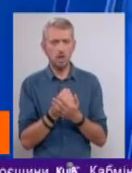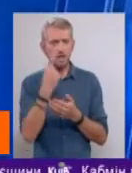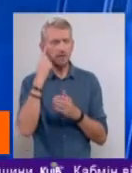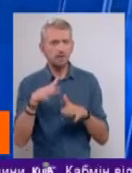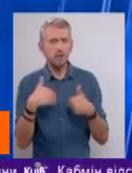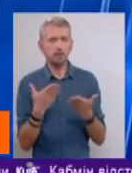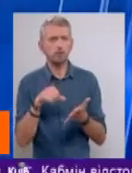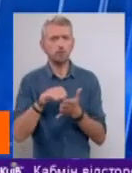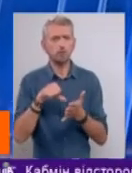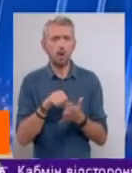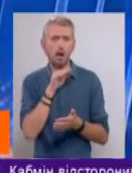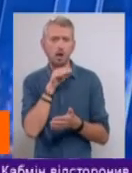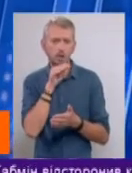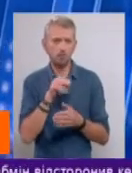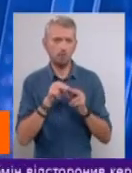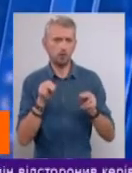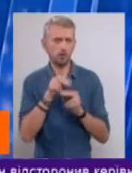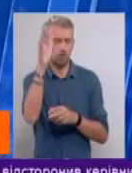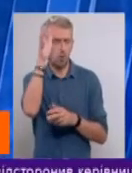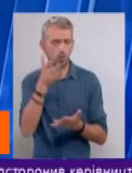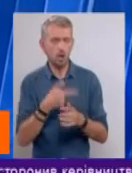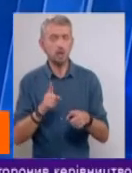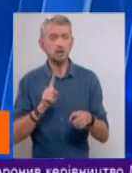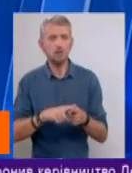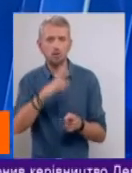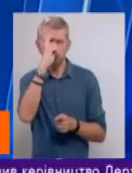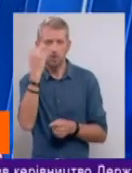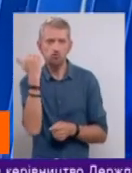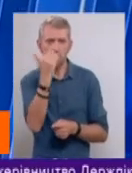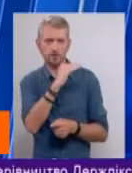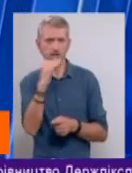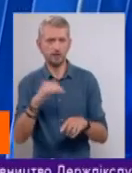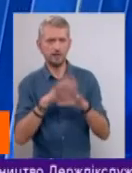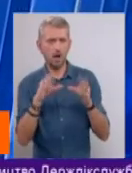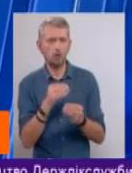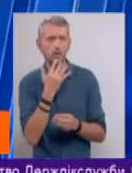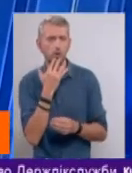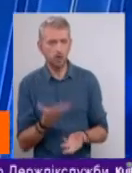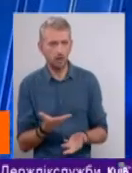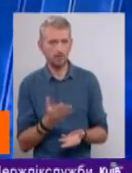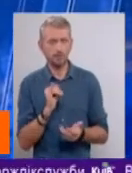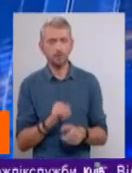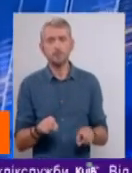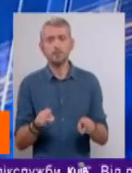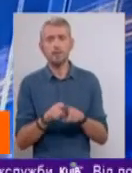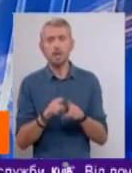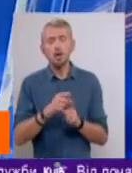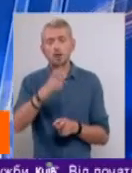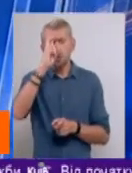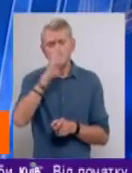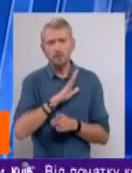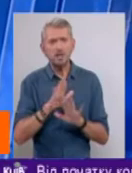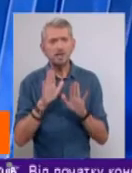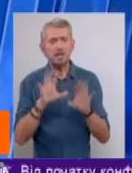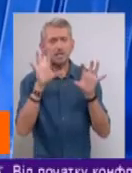якою виступила Академія педагогічних наук. Це державний рівень, загальнонаціональний. І такий, ну, держава не тільки